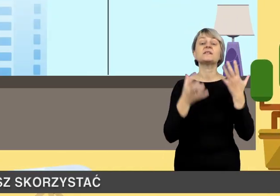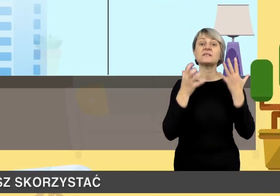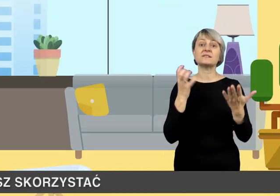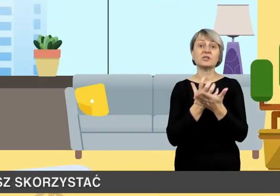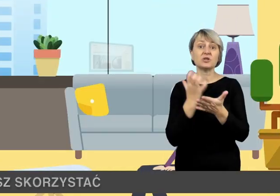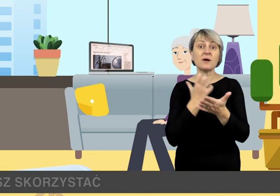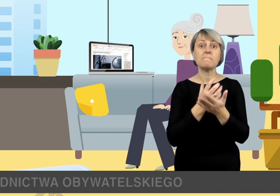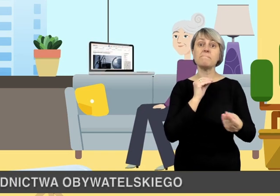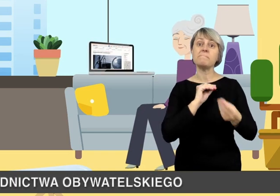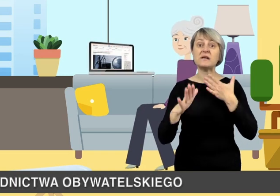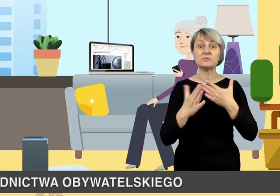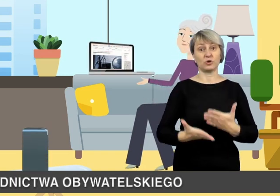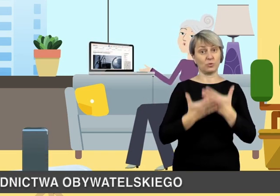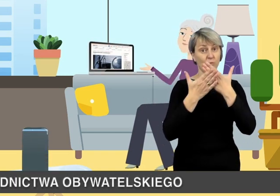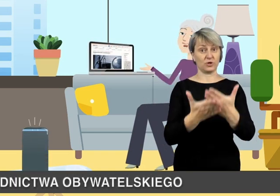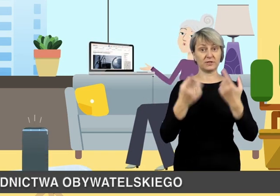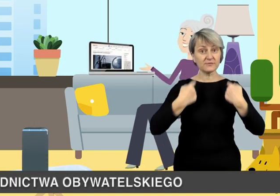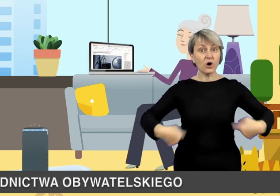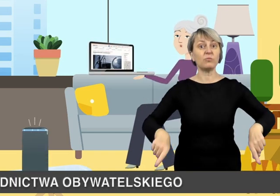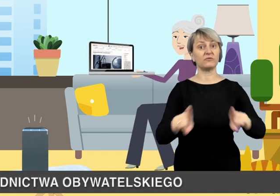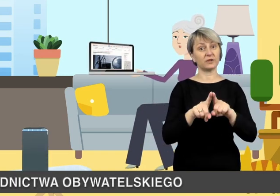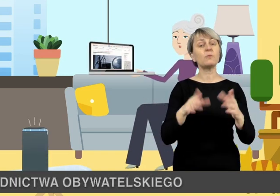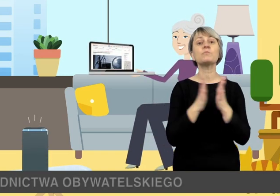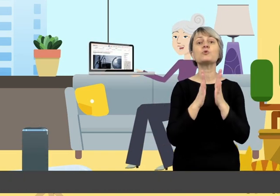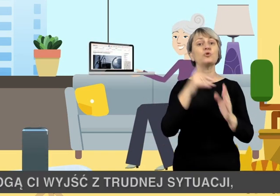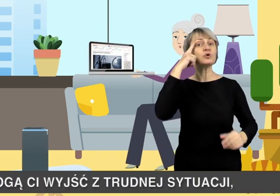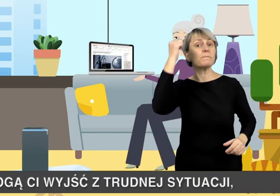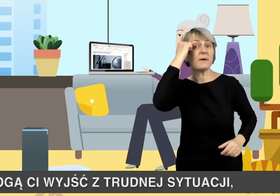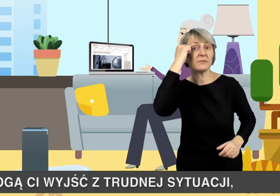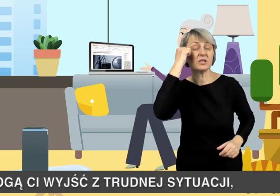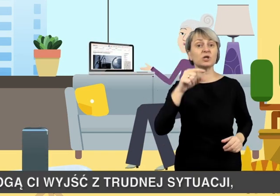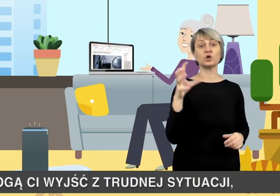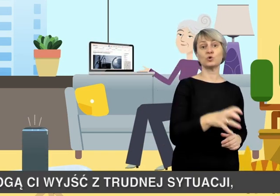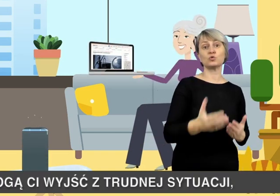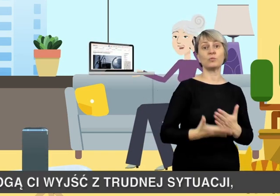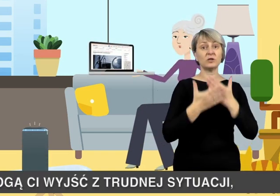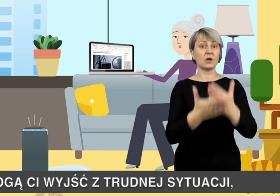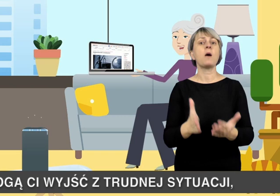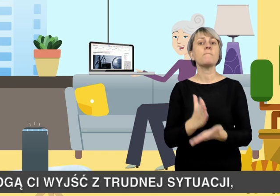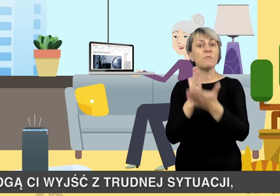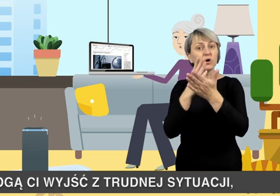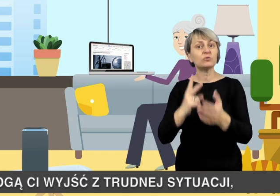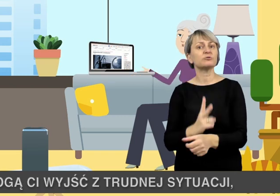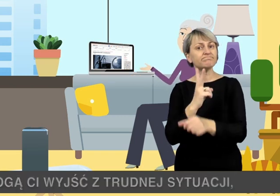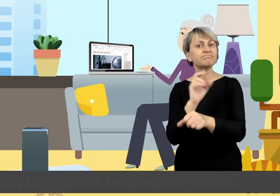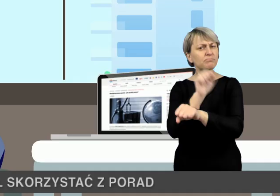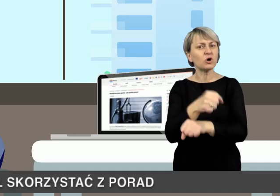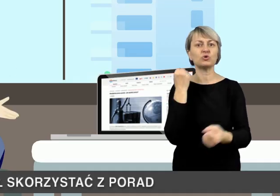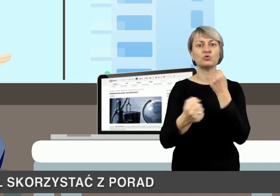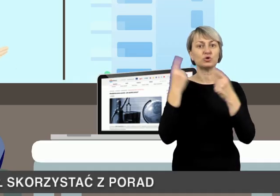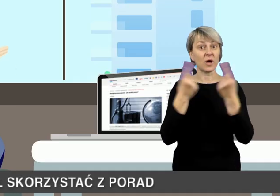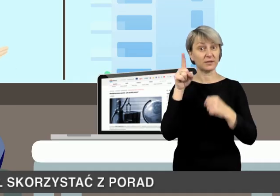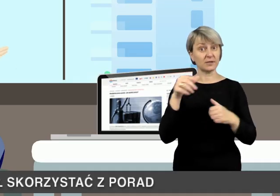Jeśli chcesz skorzystać z nieodpłatnego poradnictwa obywatelskiego, to pamiętaj, że doradcy pomogą Ci wyjść z trudnej sytuacji,